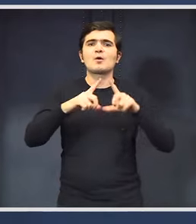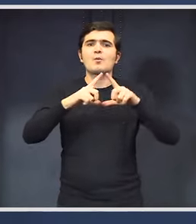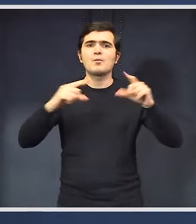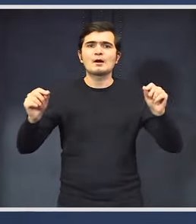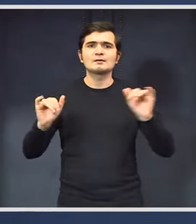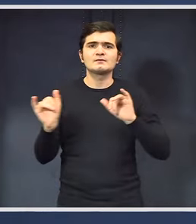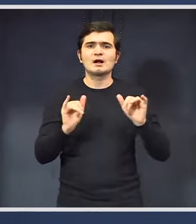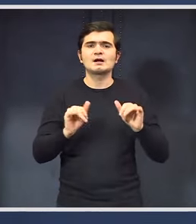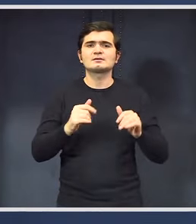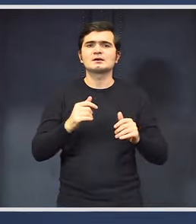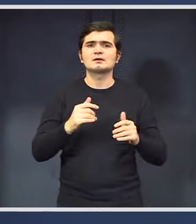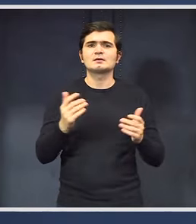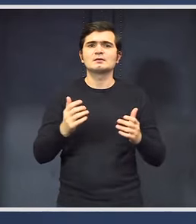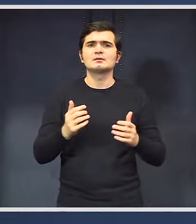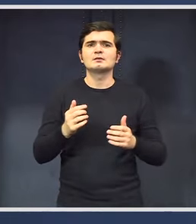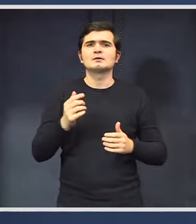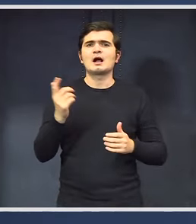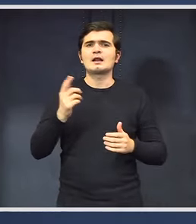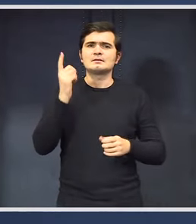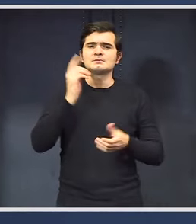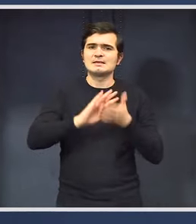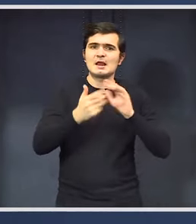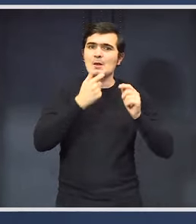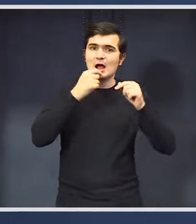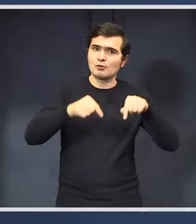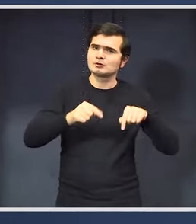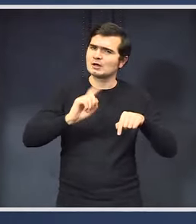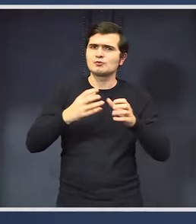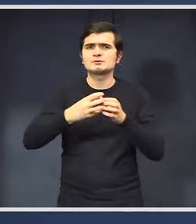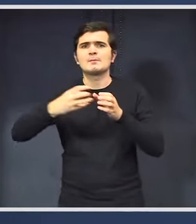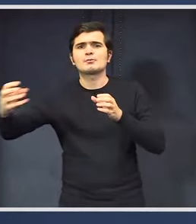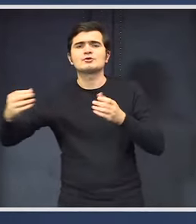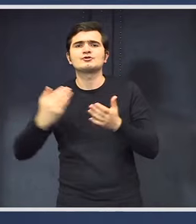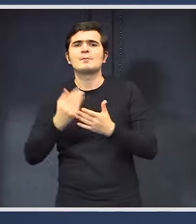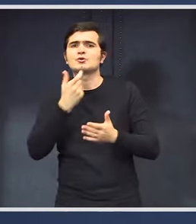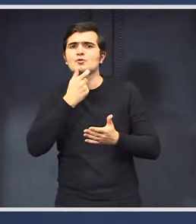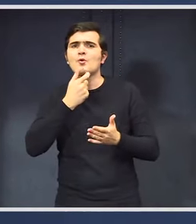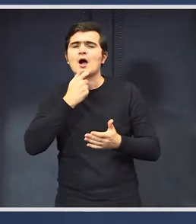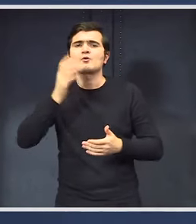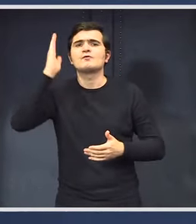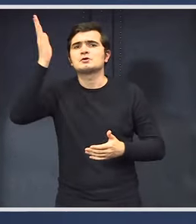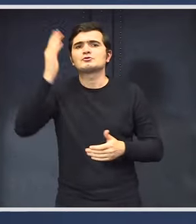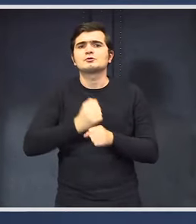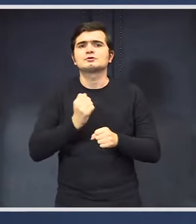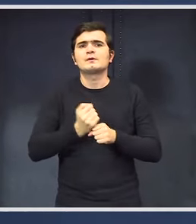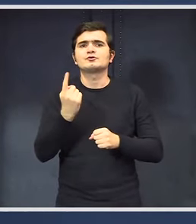vor fi emise anul viitor și avem această economie la buget.